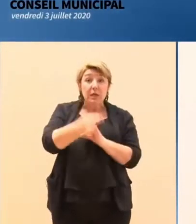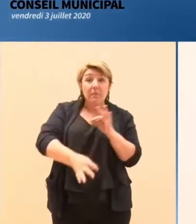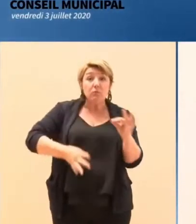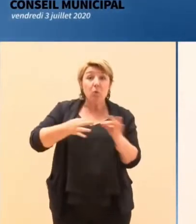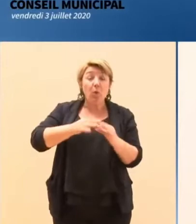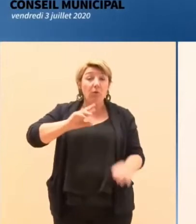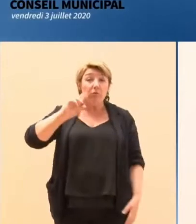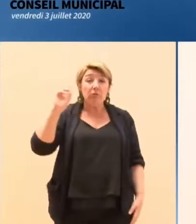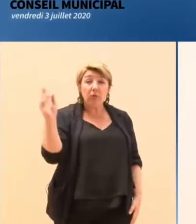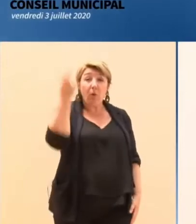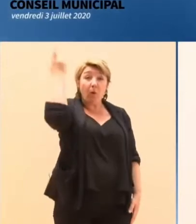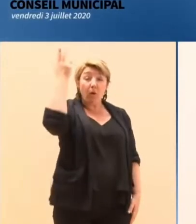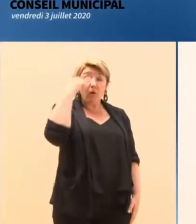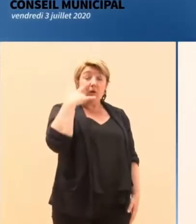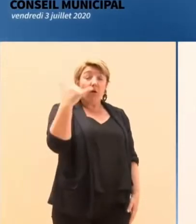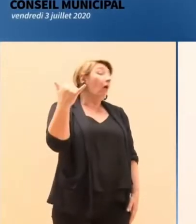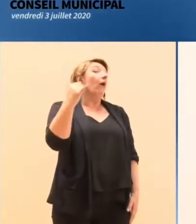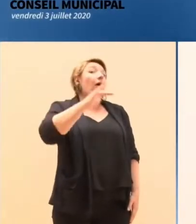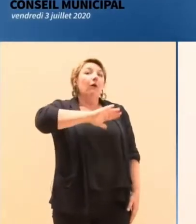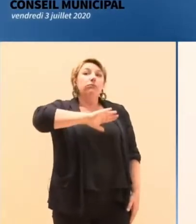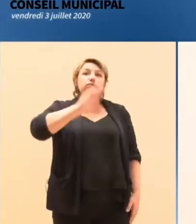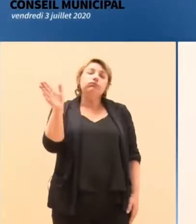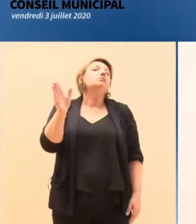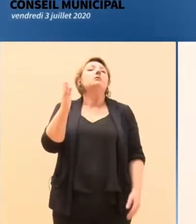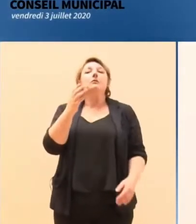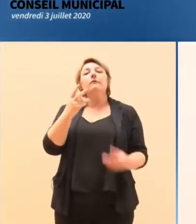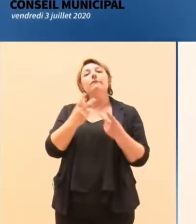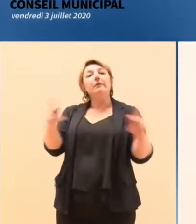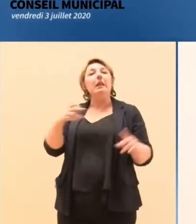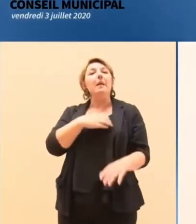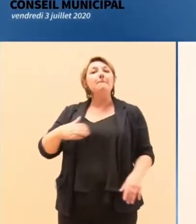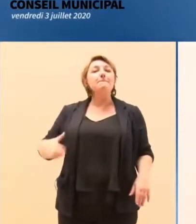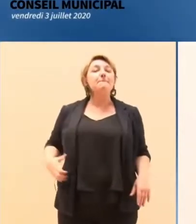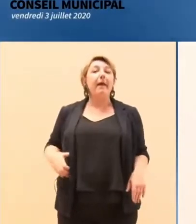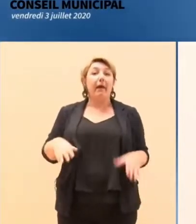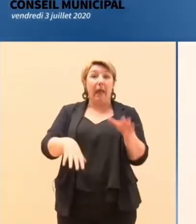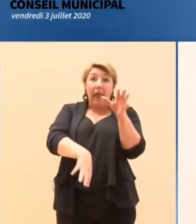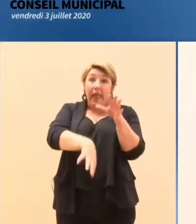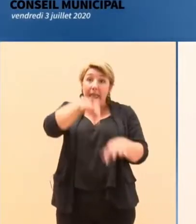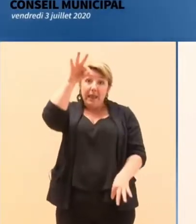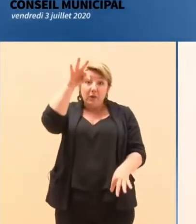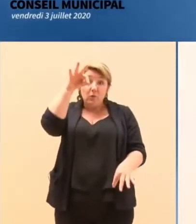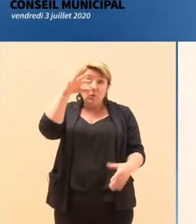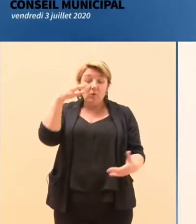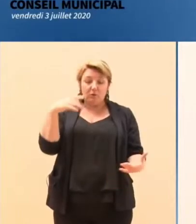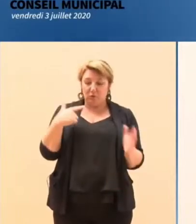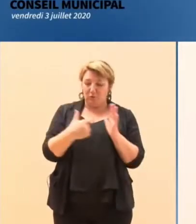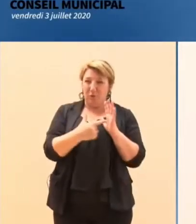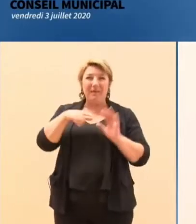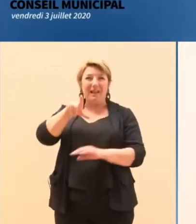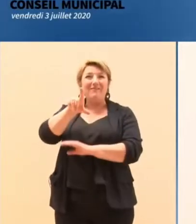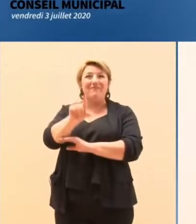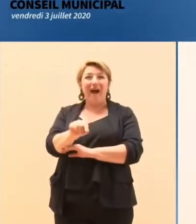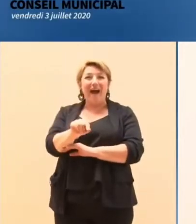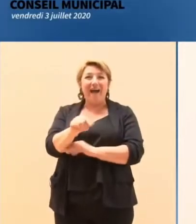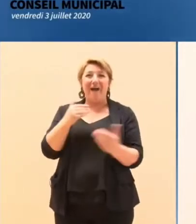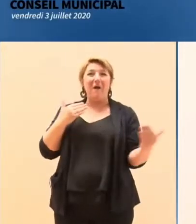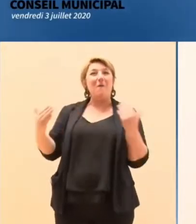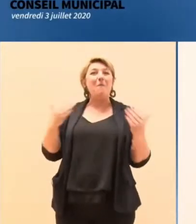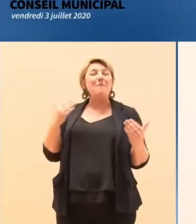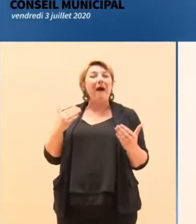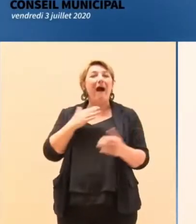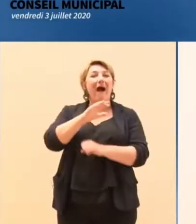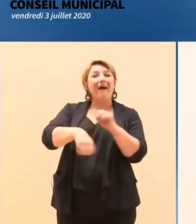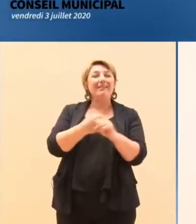de l'élection municipale. Le maire de la ville est réélu avec moins de voix en 2020 qu'il n'en avait